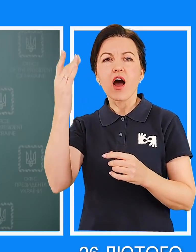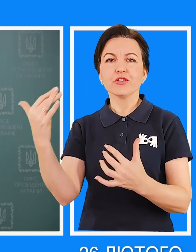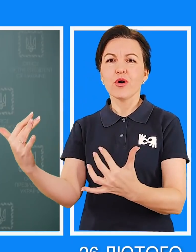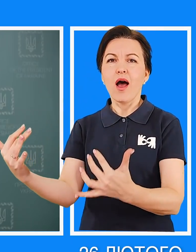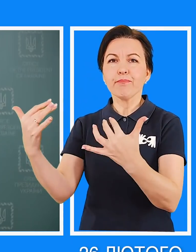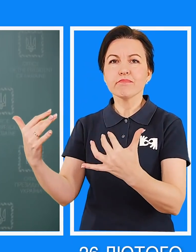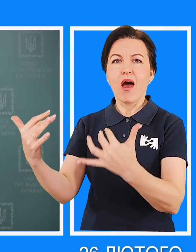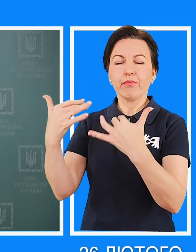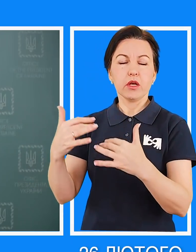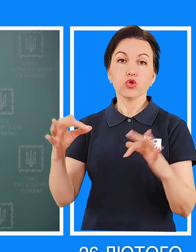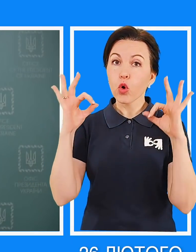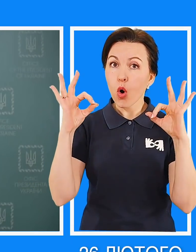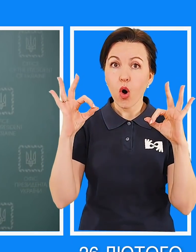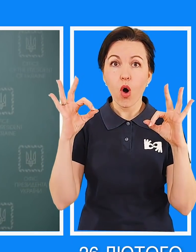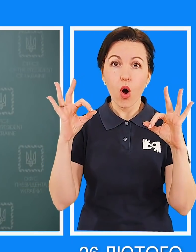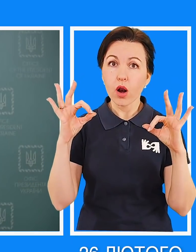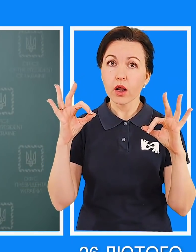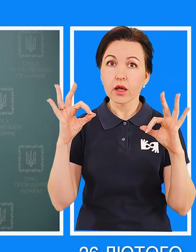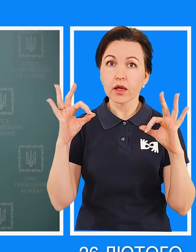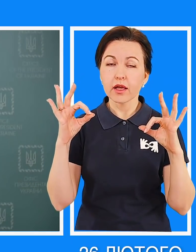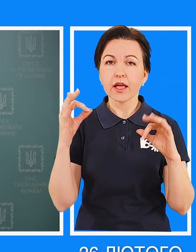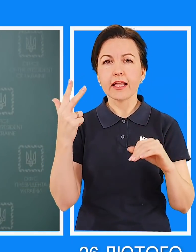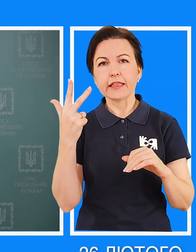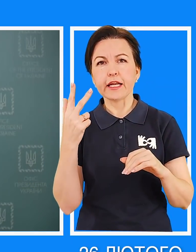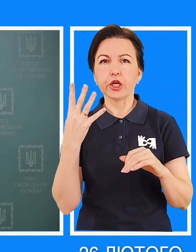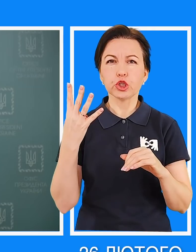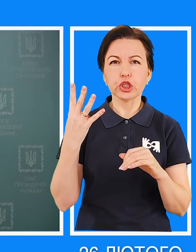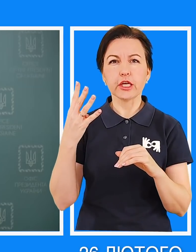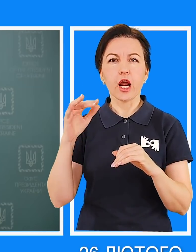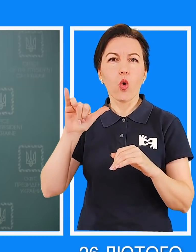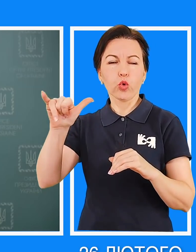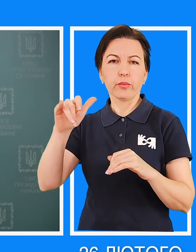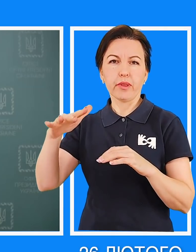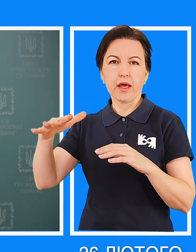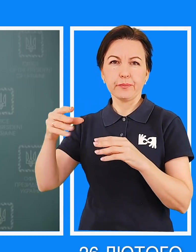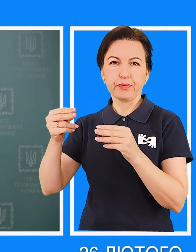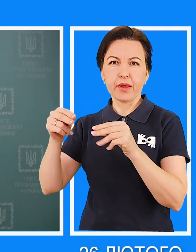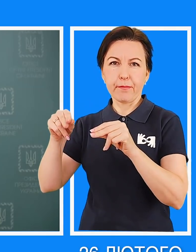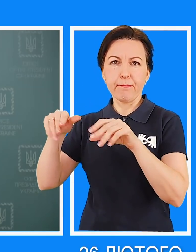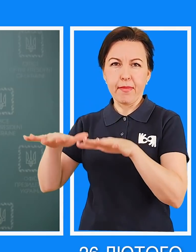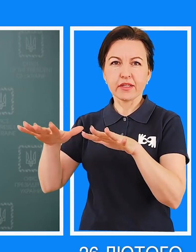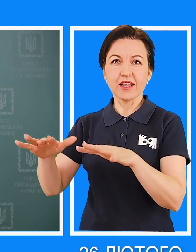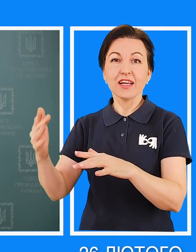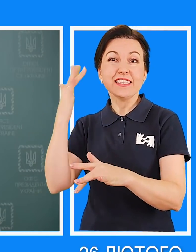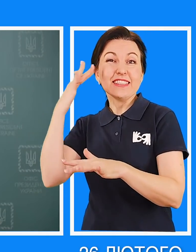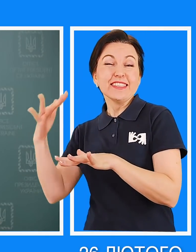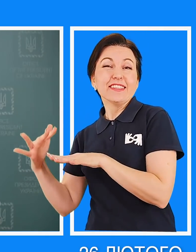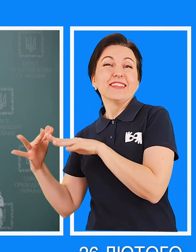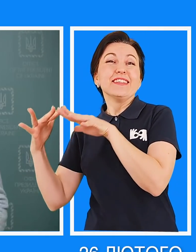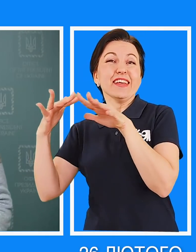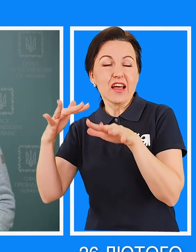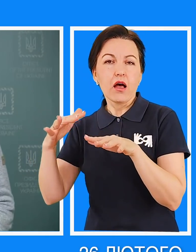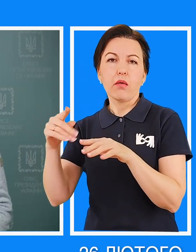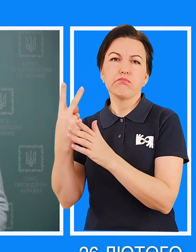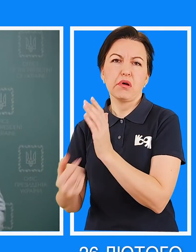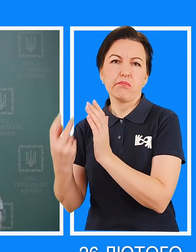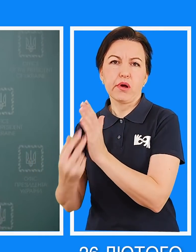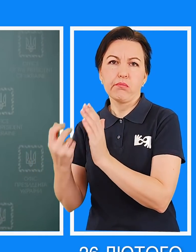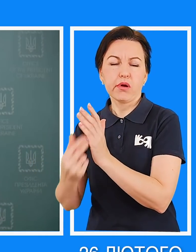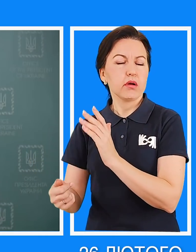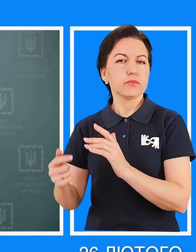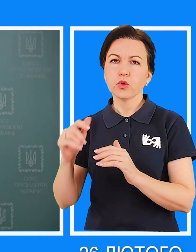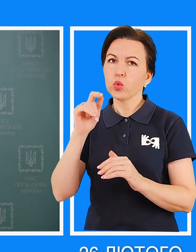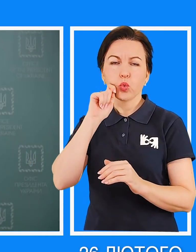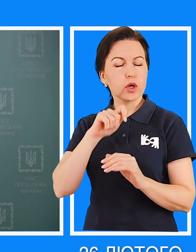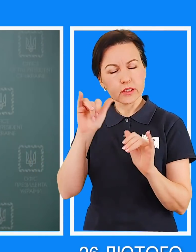жодного пресування ворогу. Жодного пресування ворогу. На тих трьох-четирьох ділянках, де вони намагалися пресунутися, їм нанесли поразку.